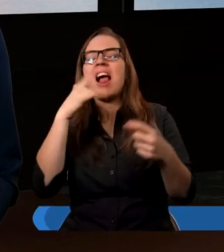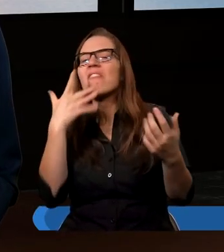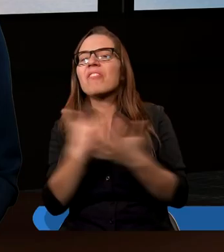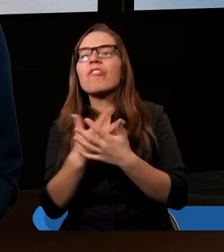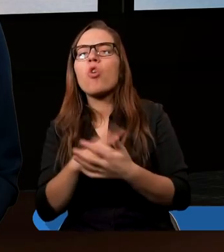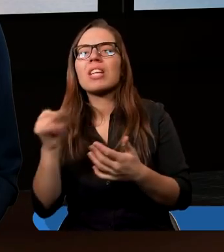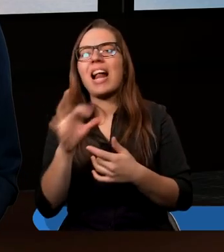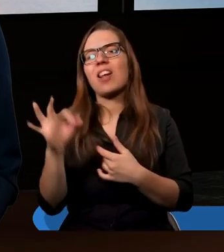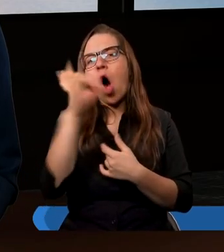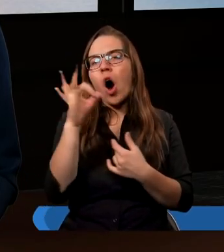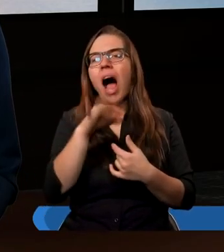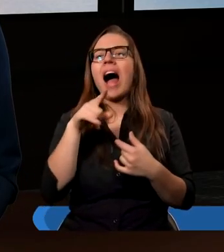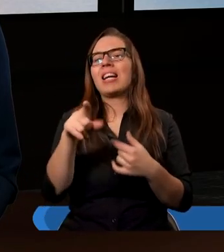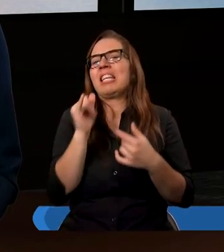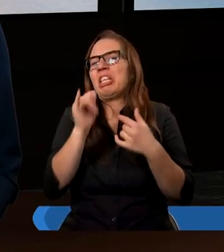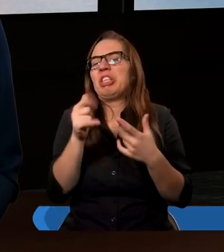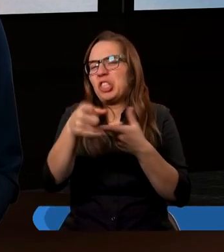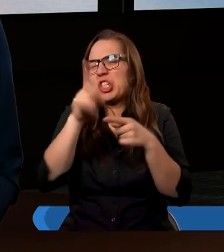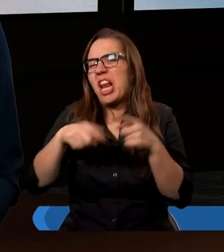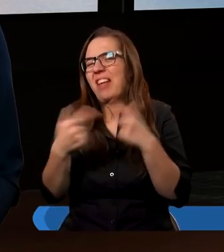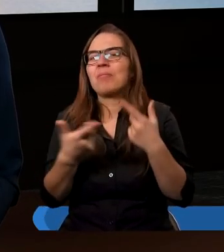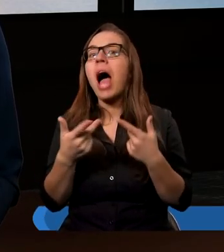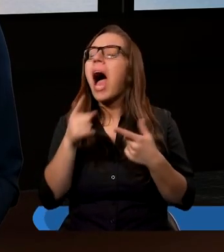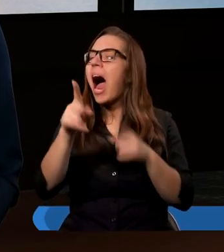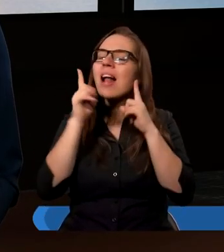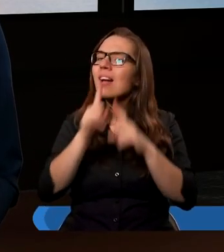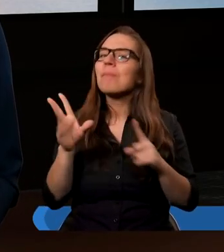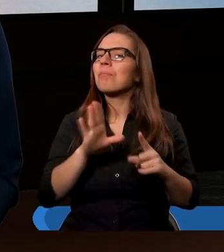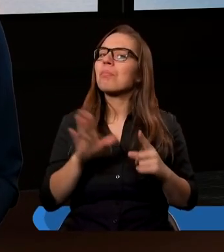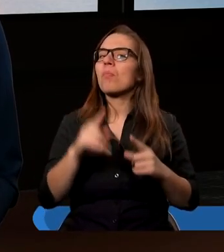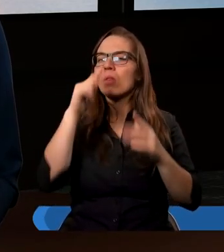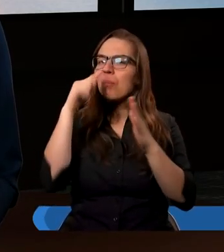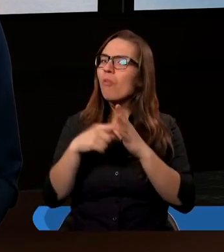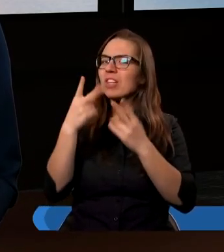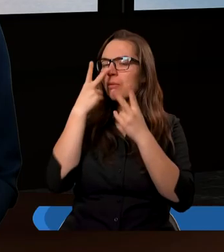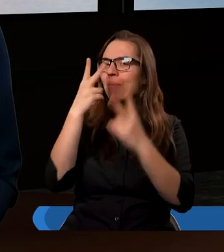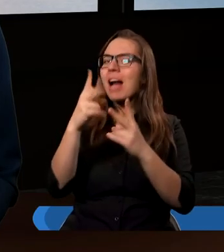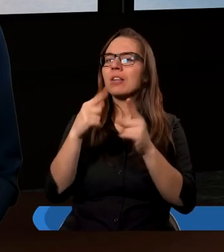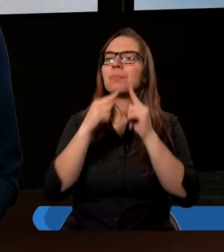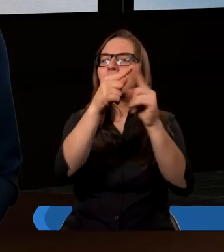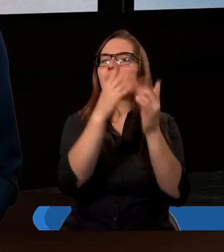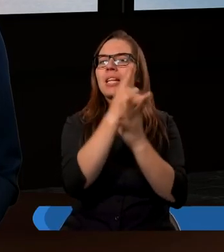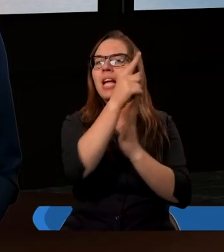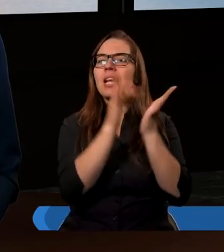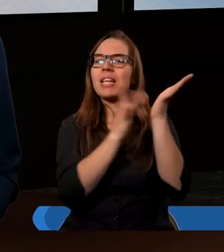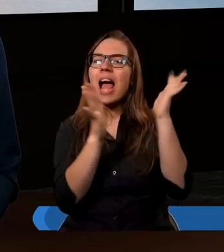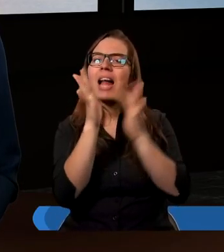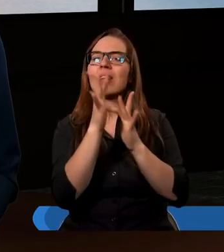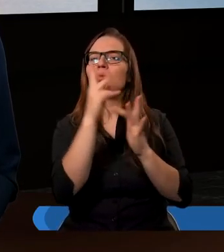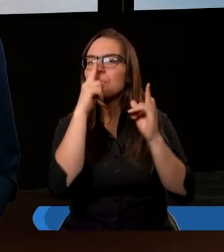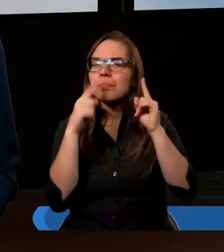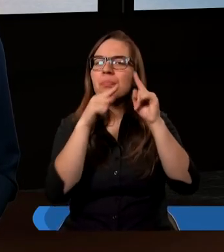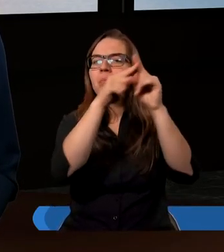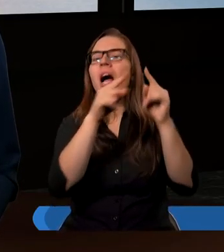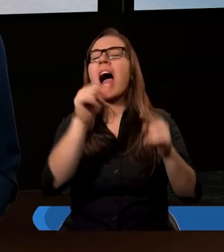opieramy się na standardach ludzkich i na tym, co nas otacza. To niestety wnika też do życia chrześcijańskiego i nie jesteśmy się w stanie